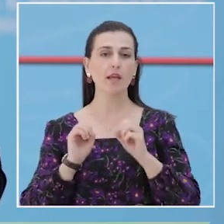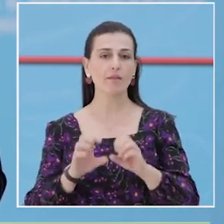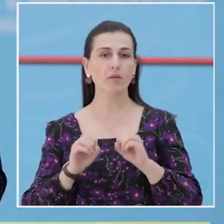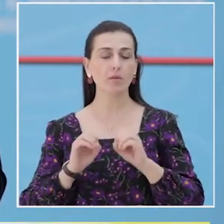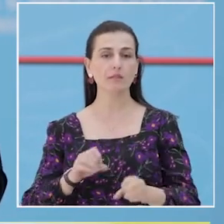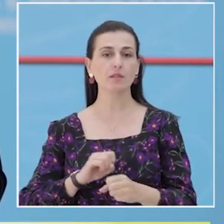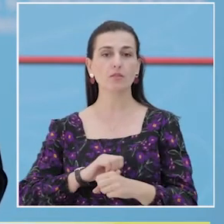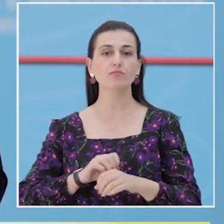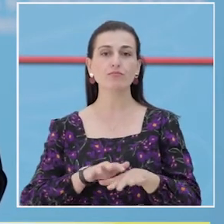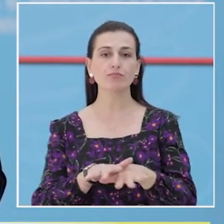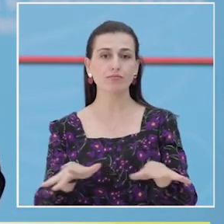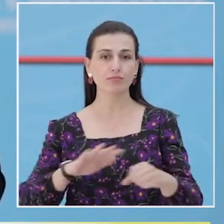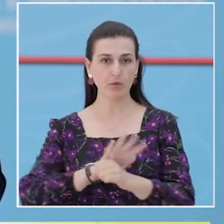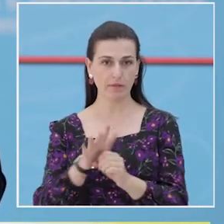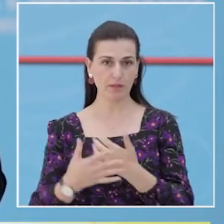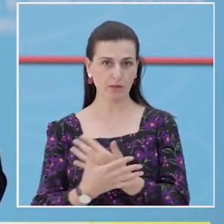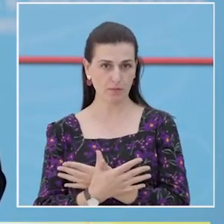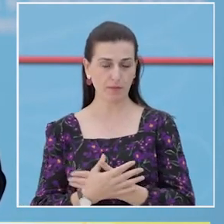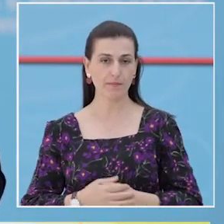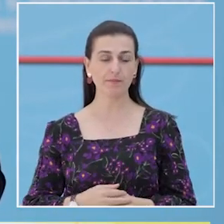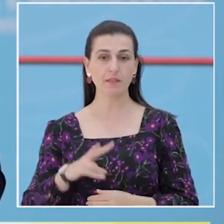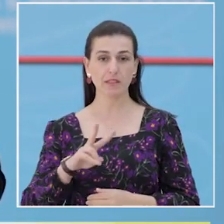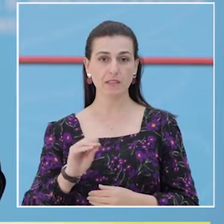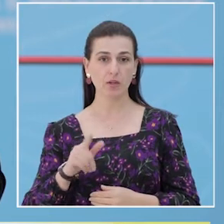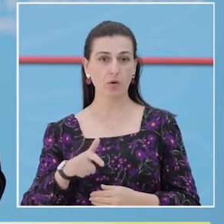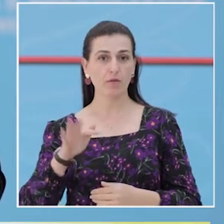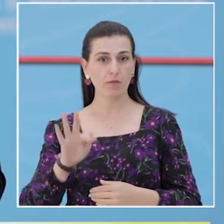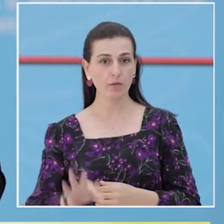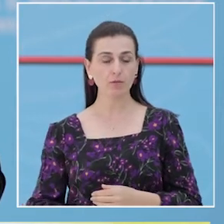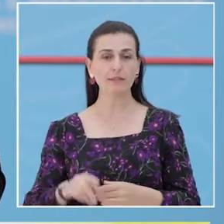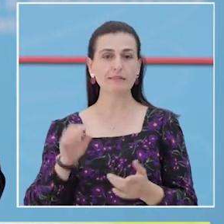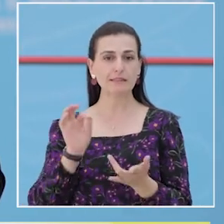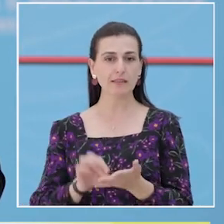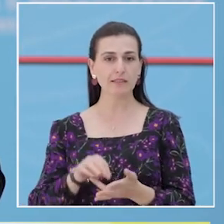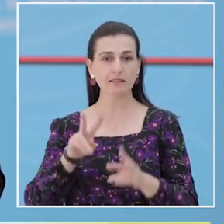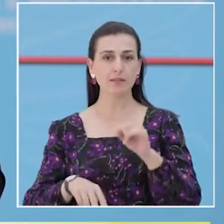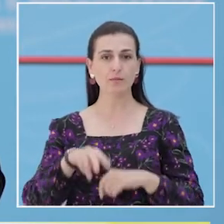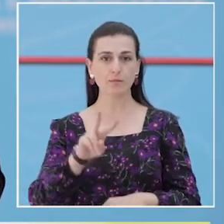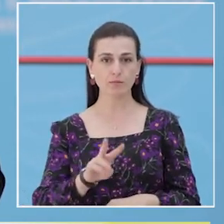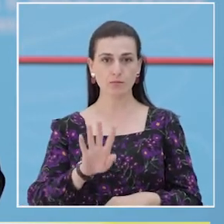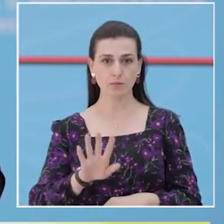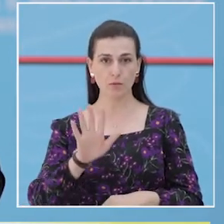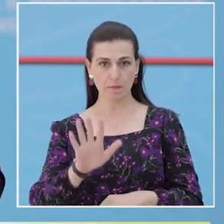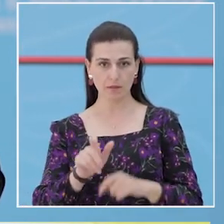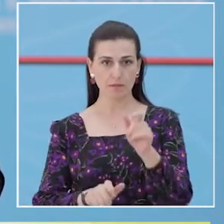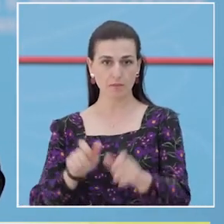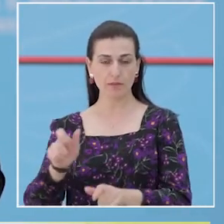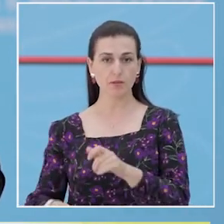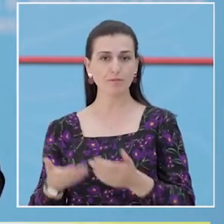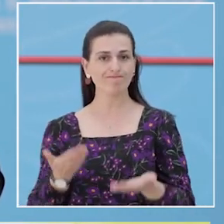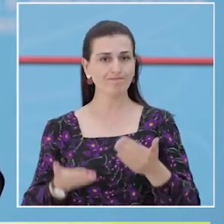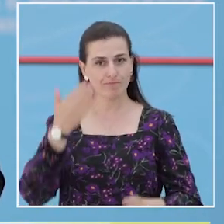Gjëtë 24 orve të fundit në laboratorin e virologis në institutin e shëndetit publik janë kryuar 225 testime,